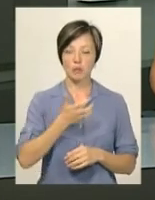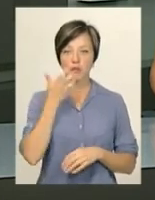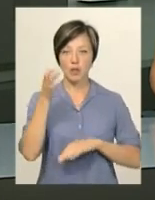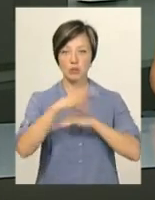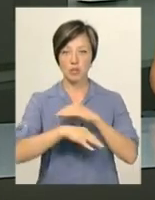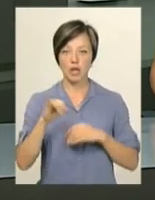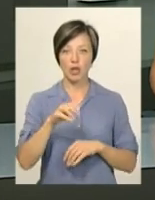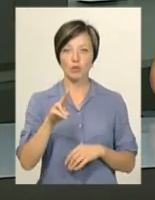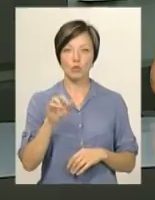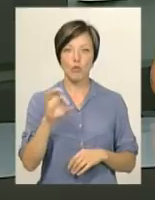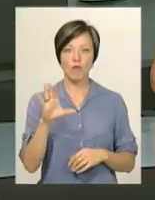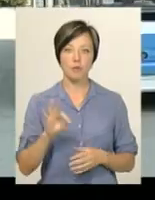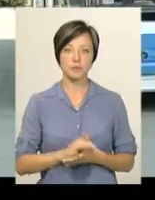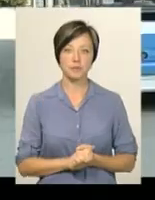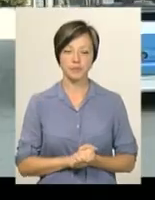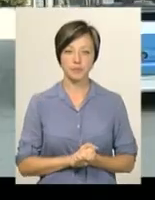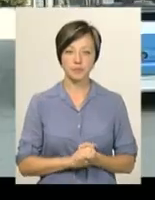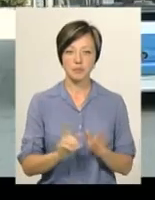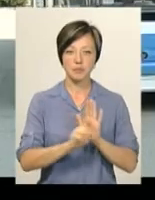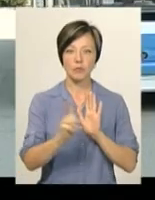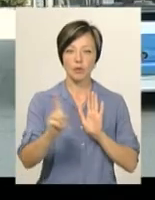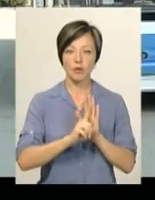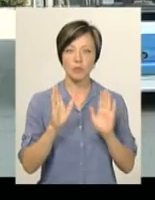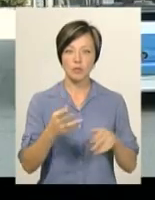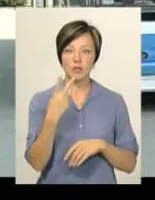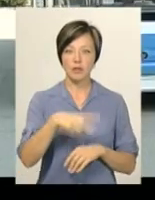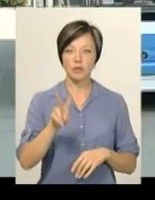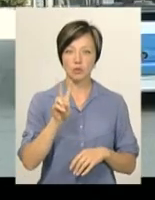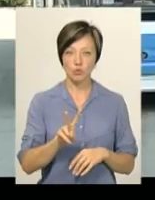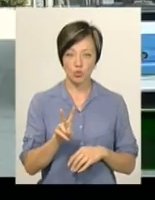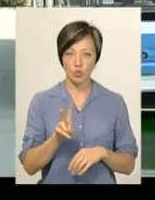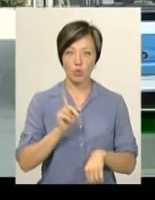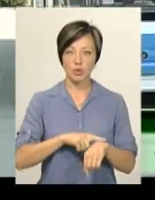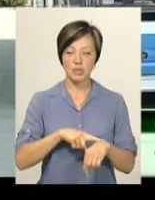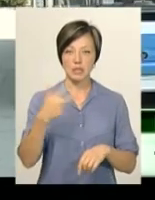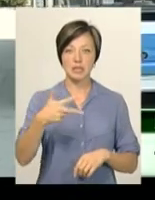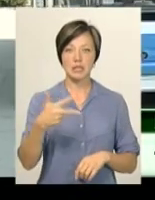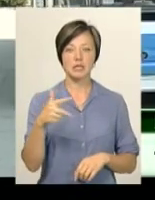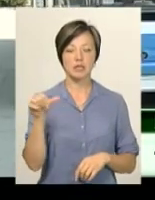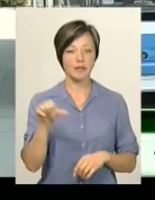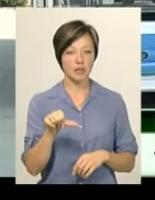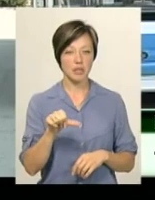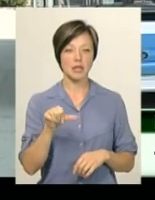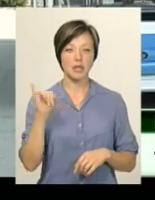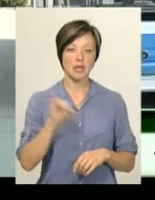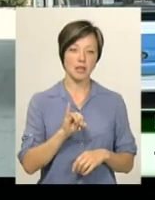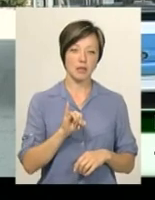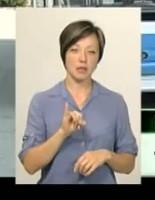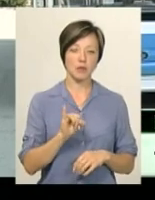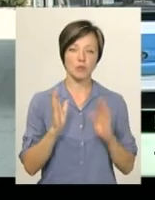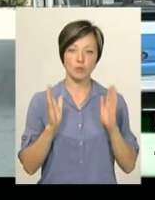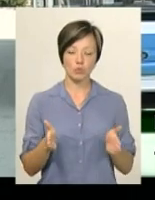-Західний» та «Дубове». Курсувати вони будуть з 22 години 30 хвилин і відповідно